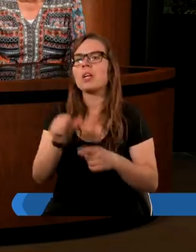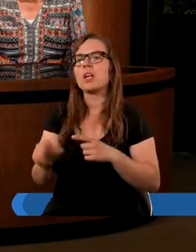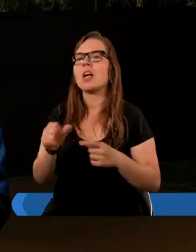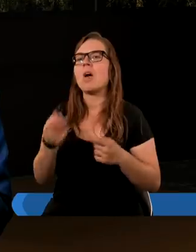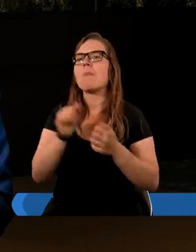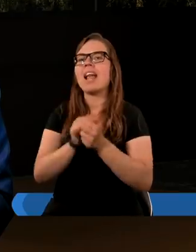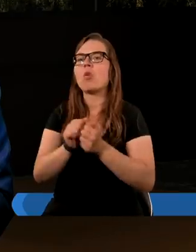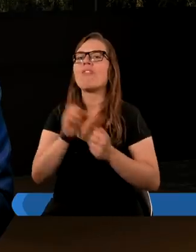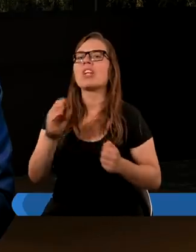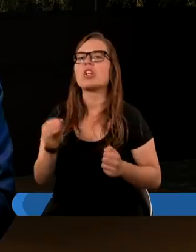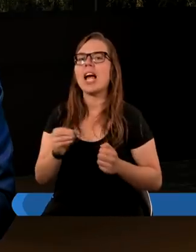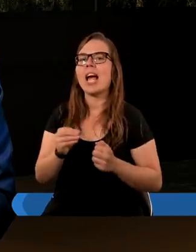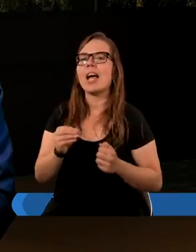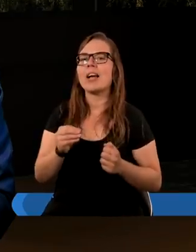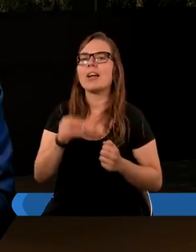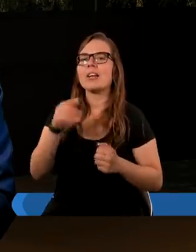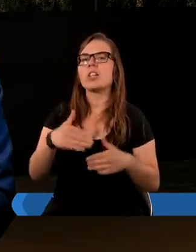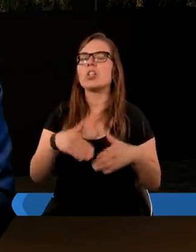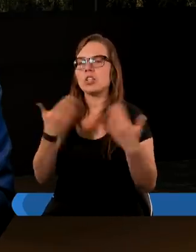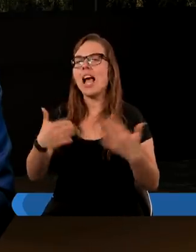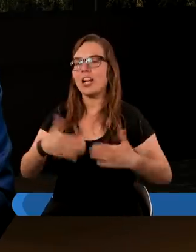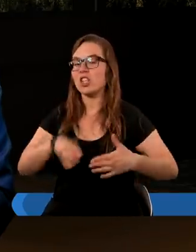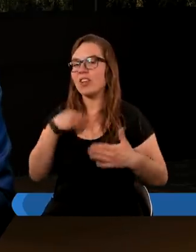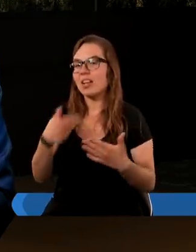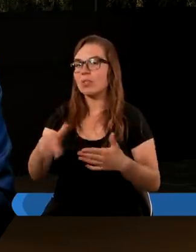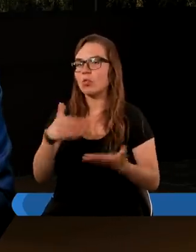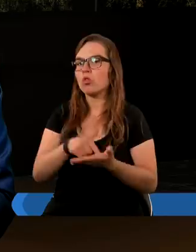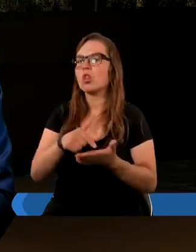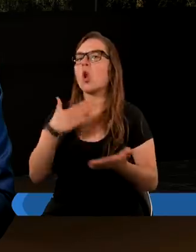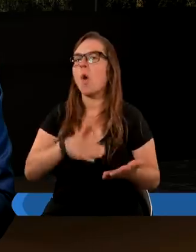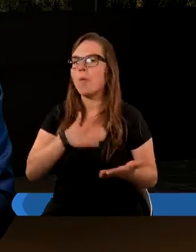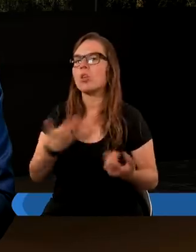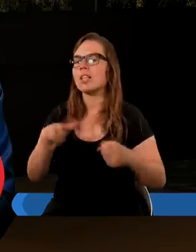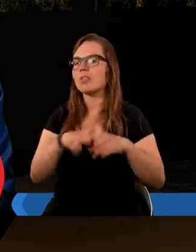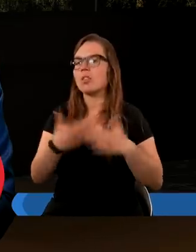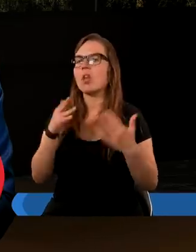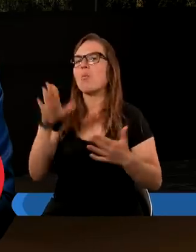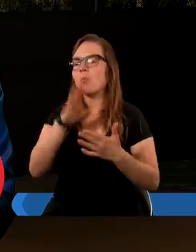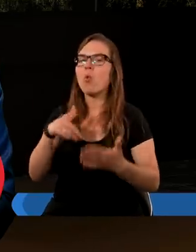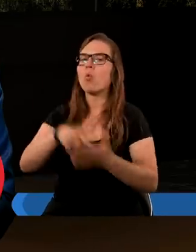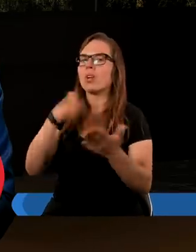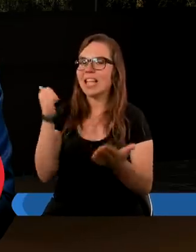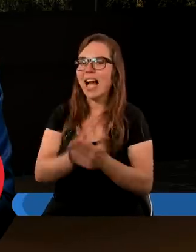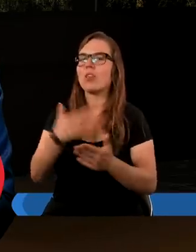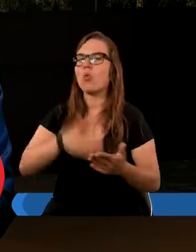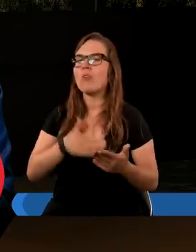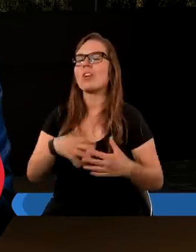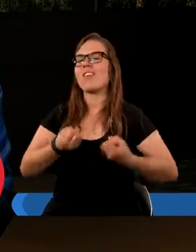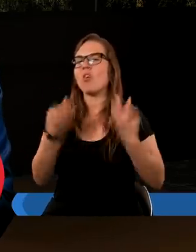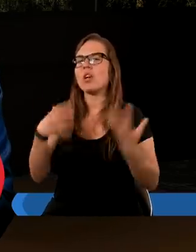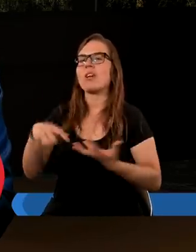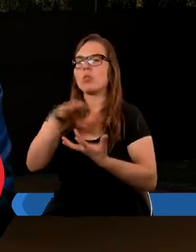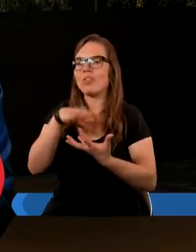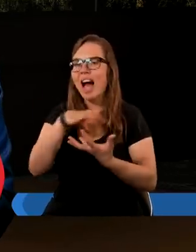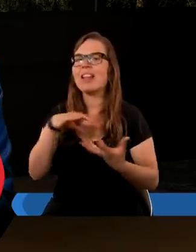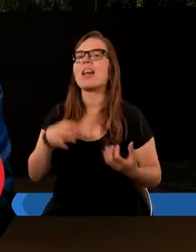mianowicie dzień święty, który jest sobota, jako dzień, który Pan Bóg ustanowił przy stworzeniu świata,